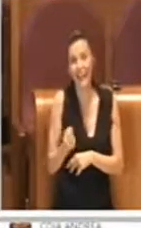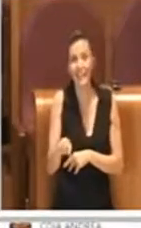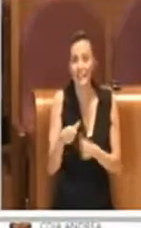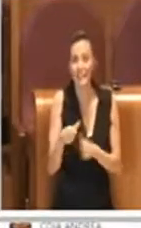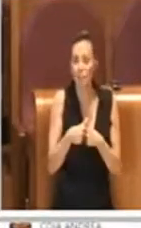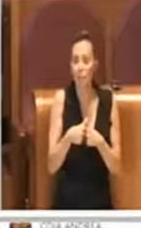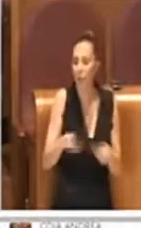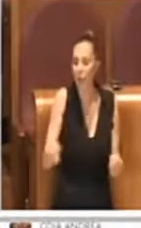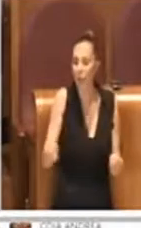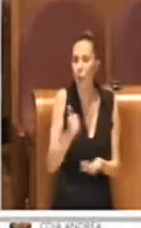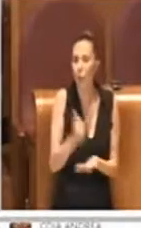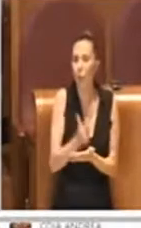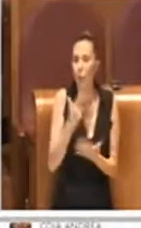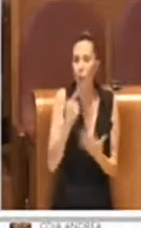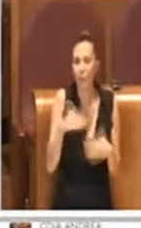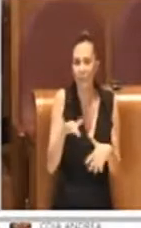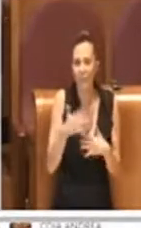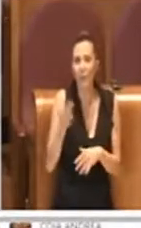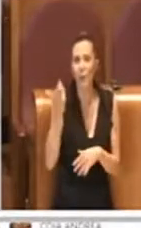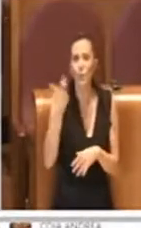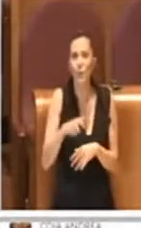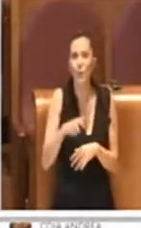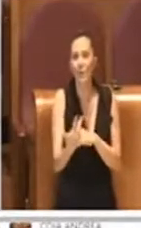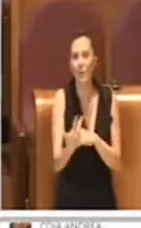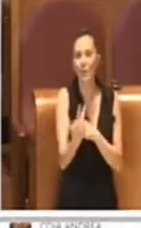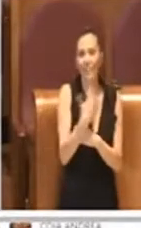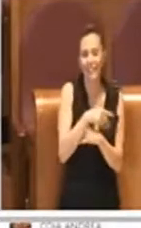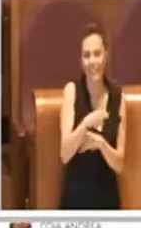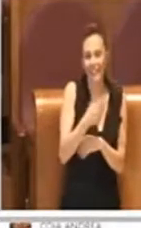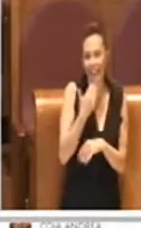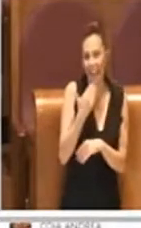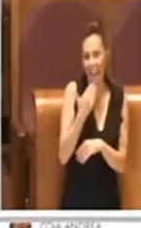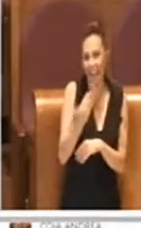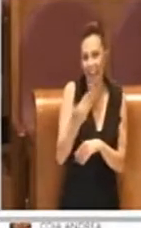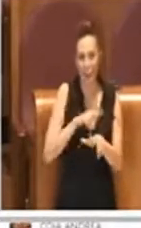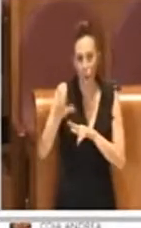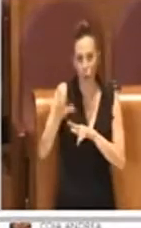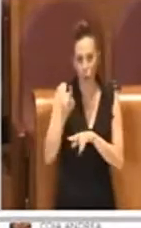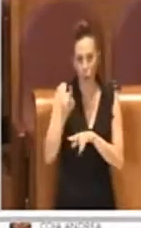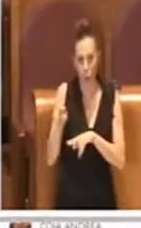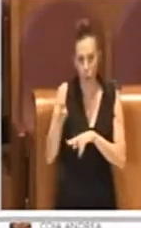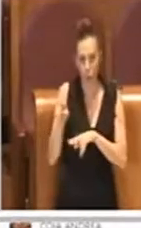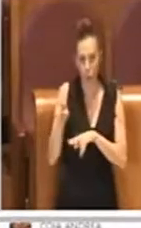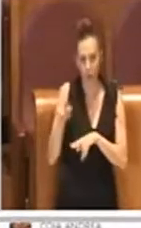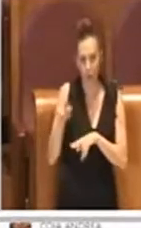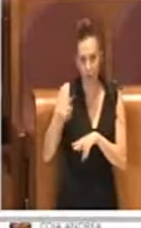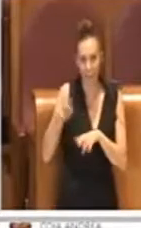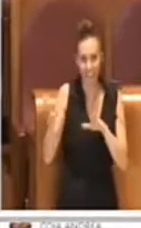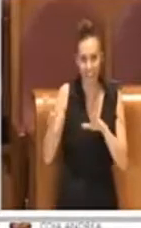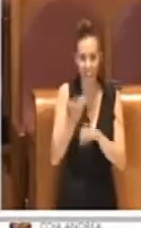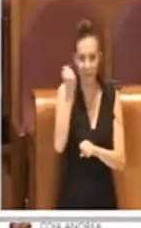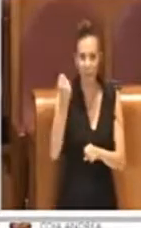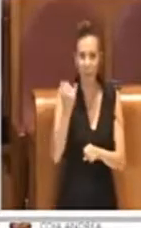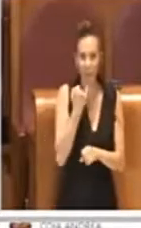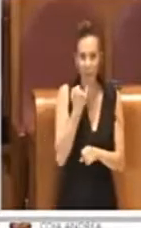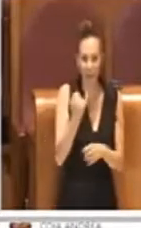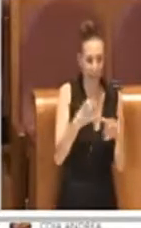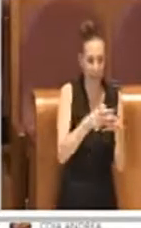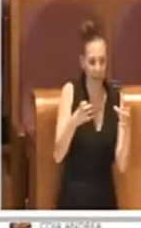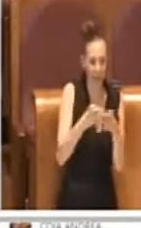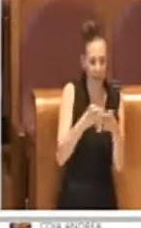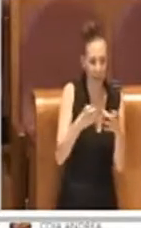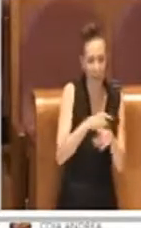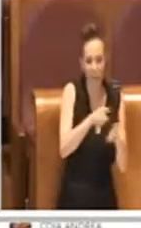in un momento in cui le entrate, grazie all'iniziativa del Comune che per salvaguardare le piccole imprese e i cittadini